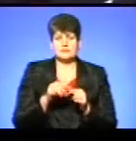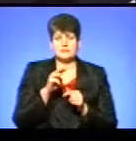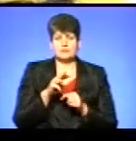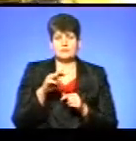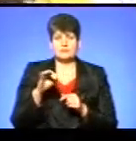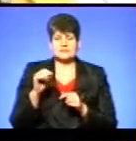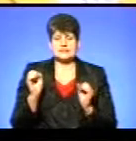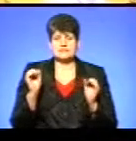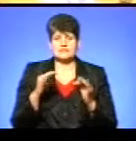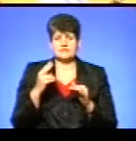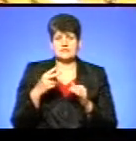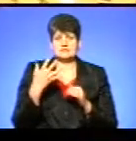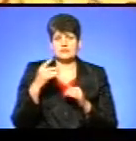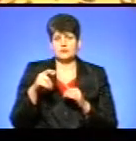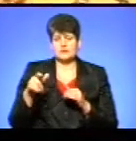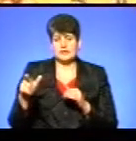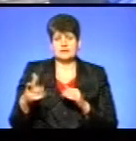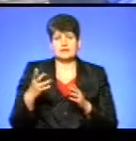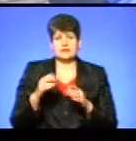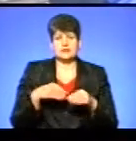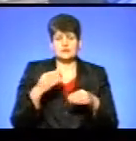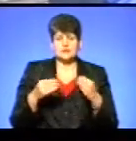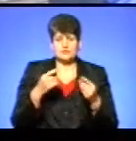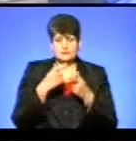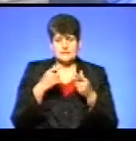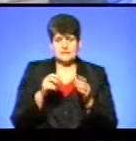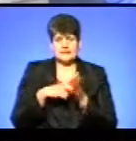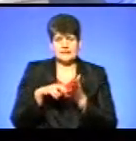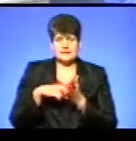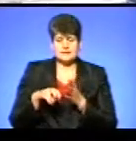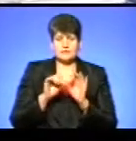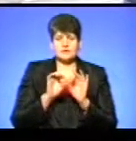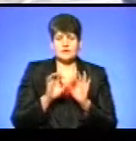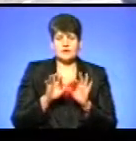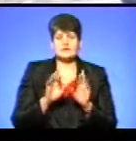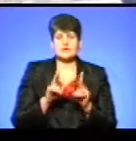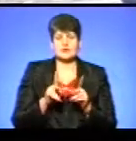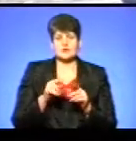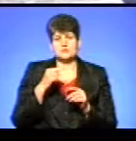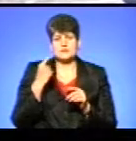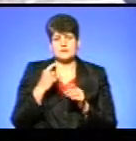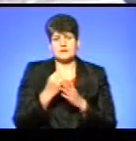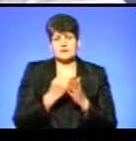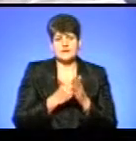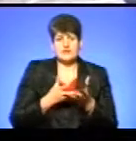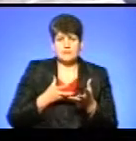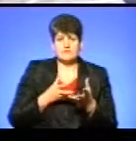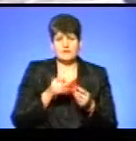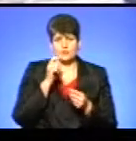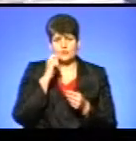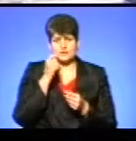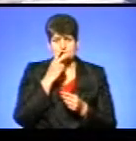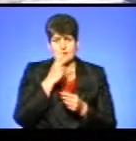зібралося 25 людей, які роздають людям інформаційні листівки, показують, як проросійські канали впливають на українського глядача.